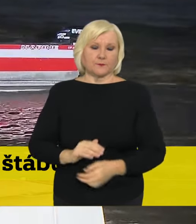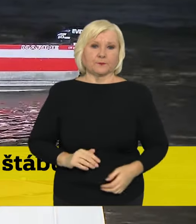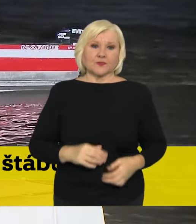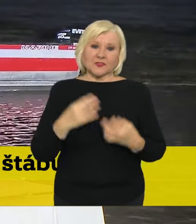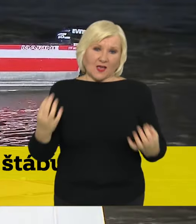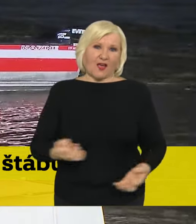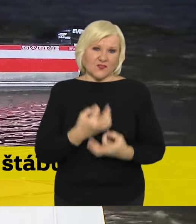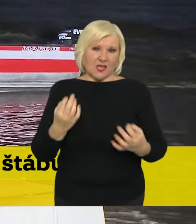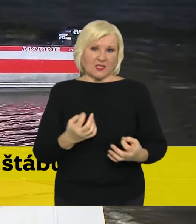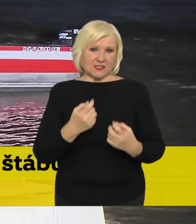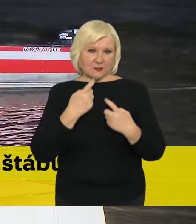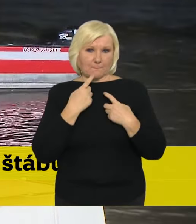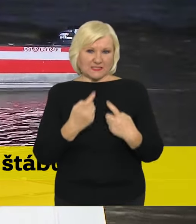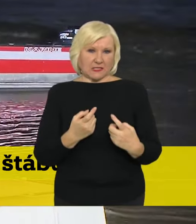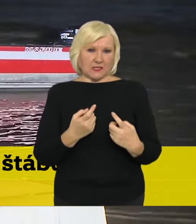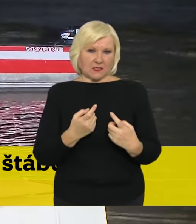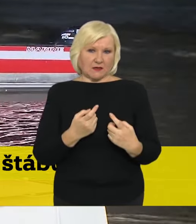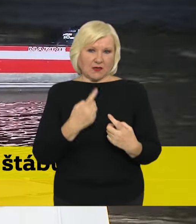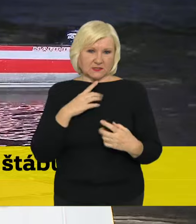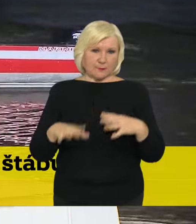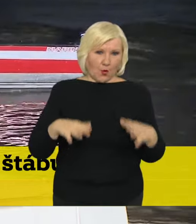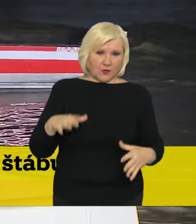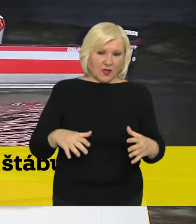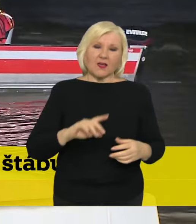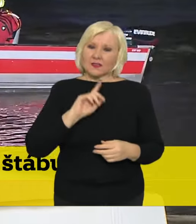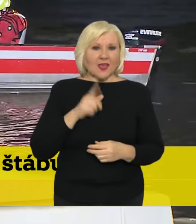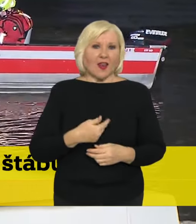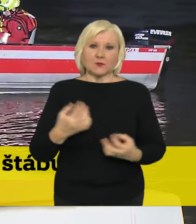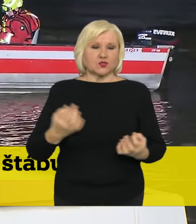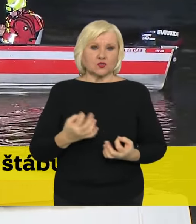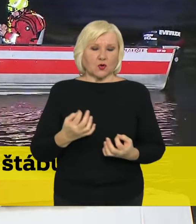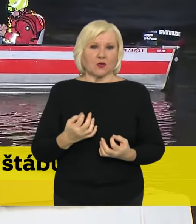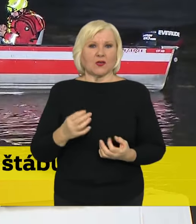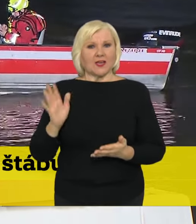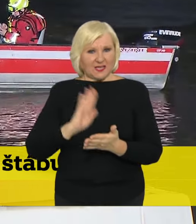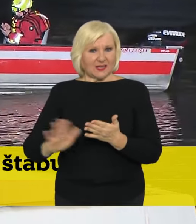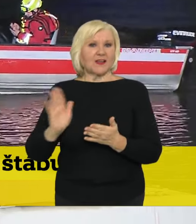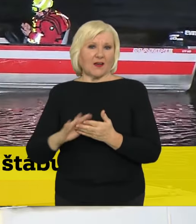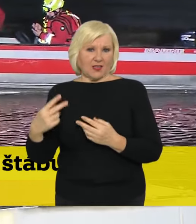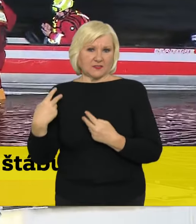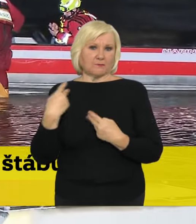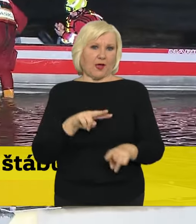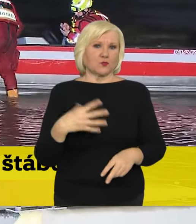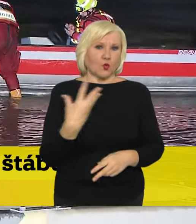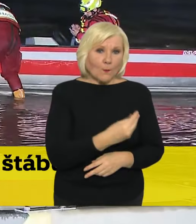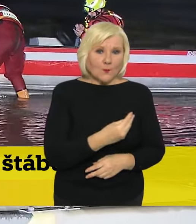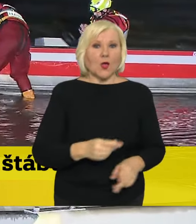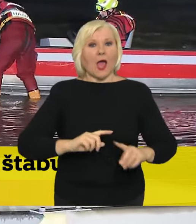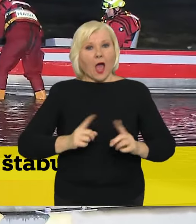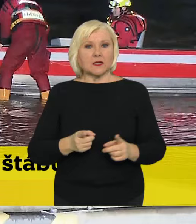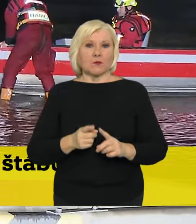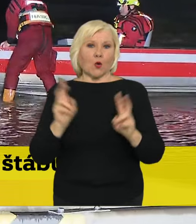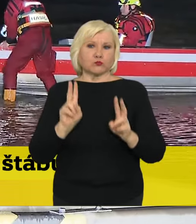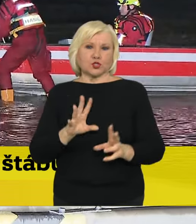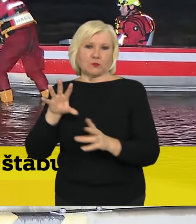je určitě nejlepší, když ti lidé se mohou zaprvé co nejdřív vrátit do svých domovů anebo naopak, když jsou u svých blízkých. Takže